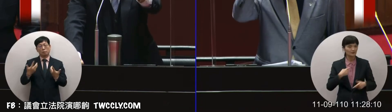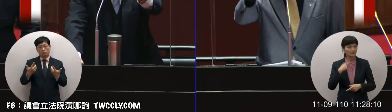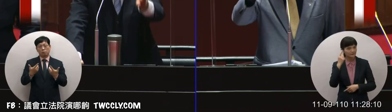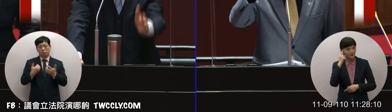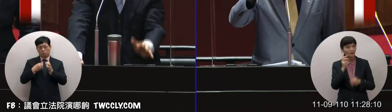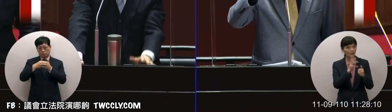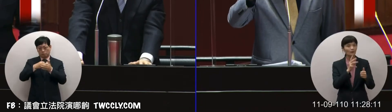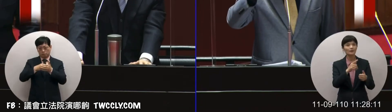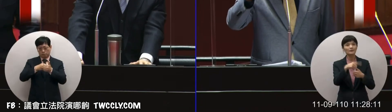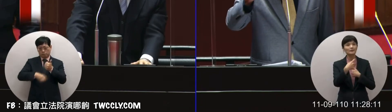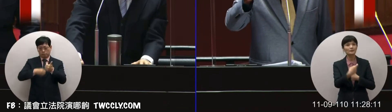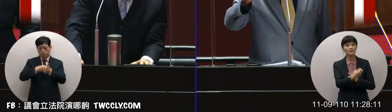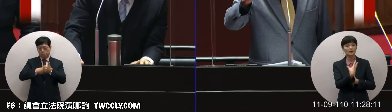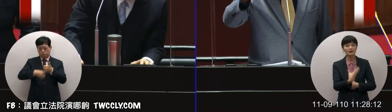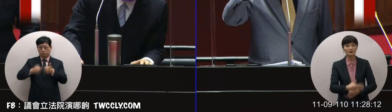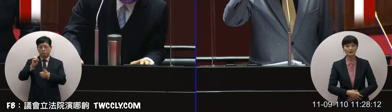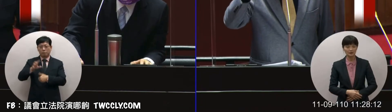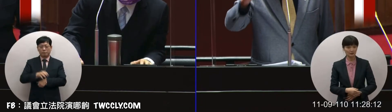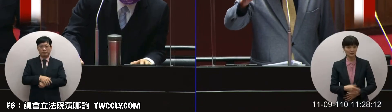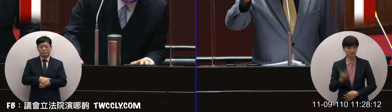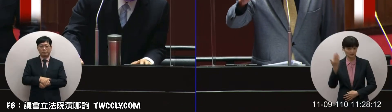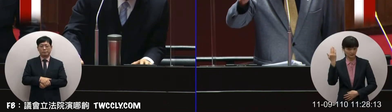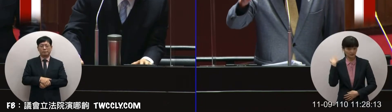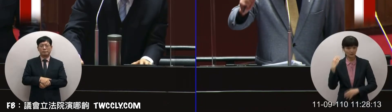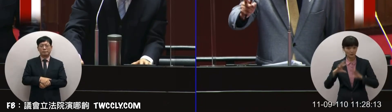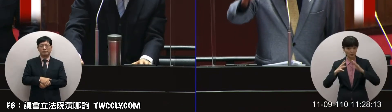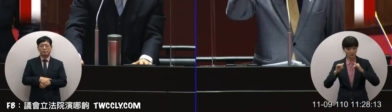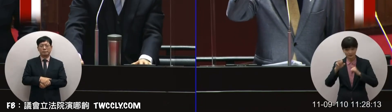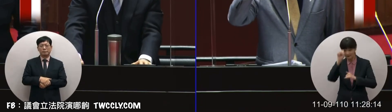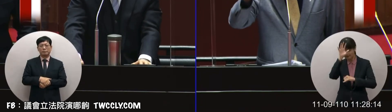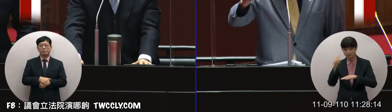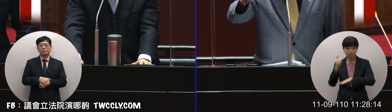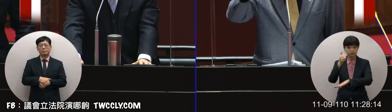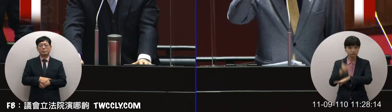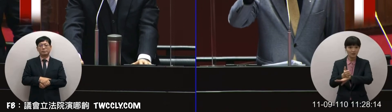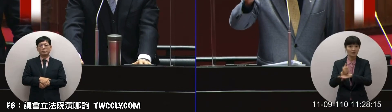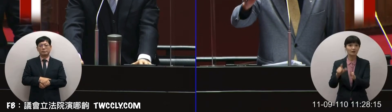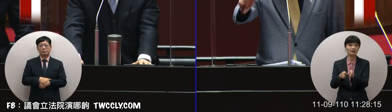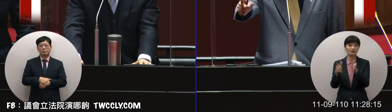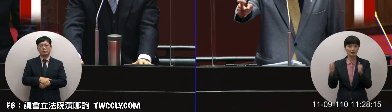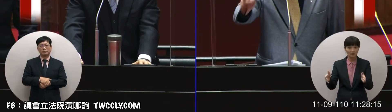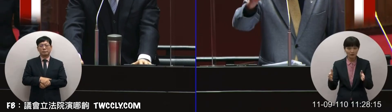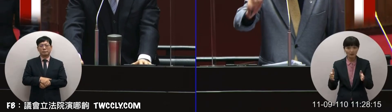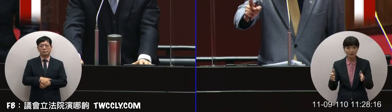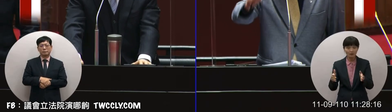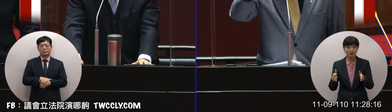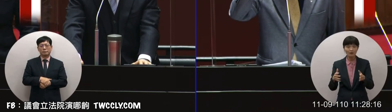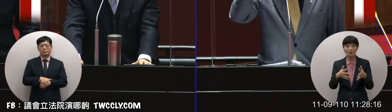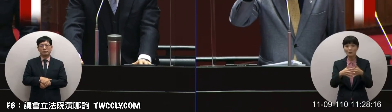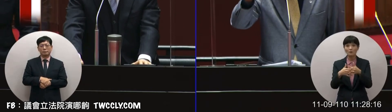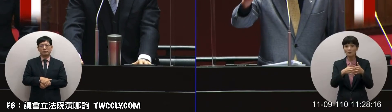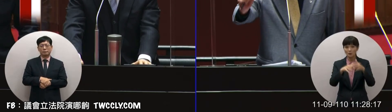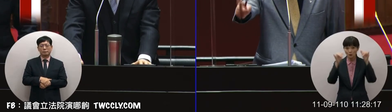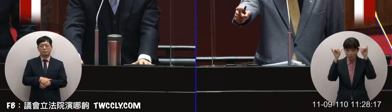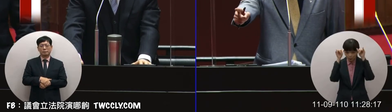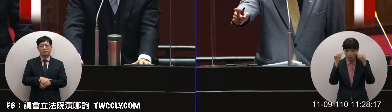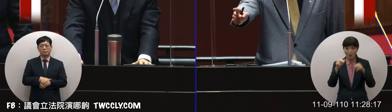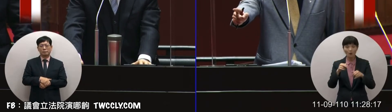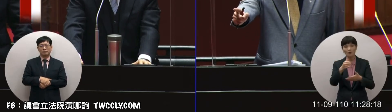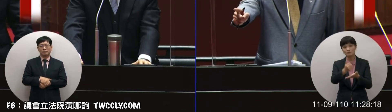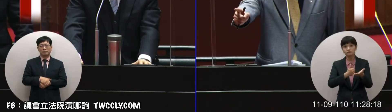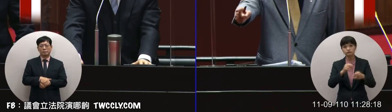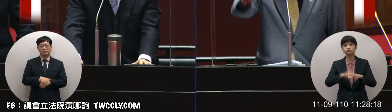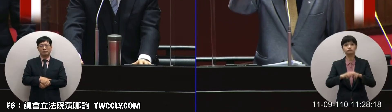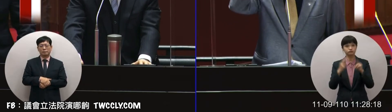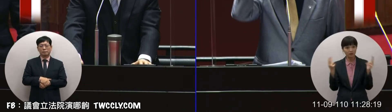跟委員說當初國民黨執政者說開放美牛要進口結果你們說來